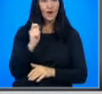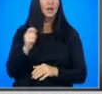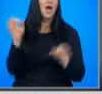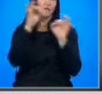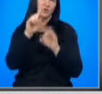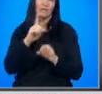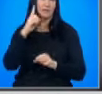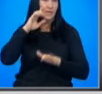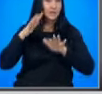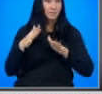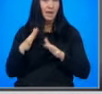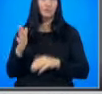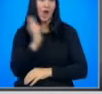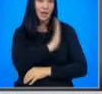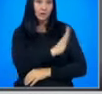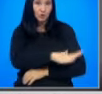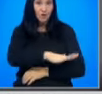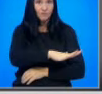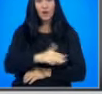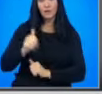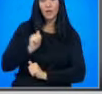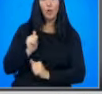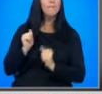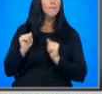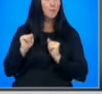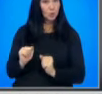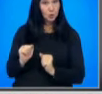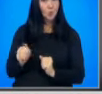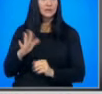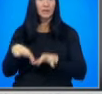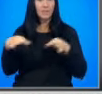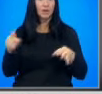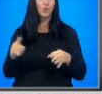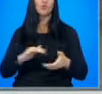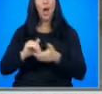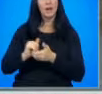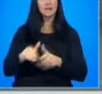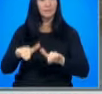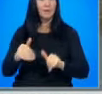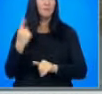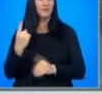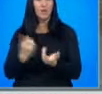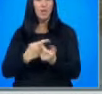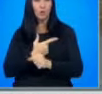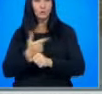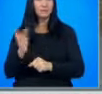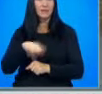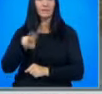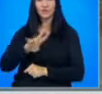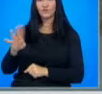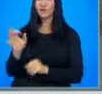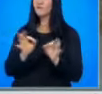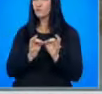Изобщо не се съмнявам, че източния фланг на НАТО е много по-сигурен след мерките, които Альянса предприе в първите няколко седмици след 24